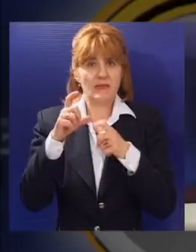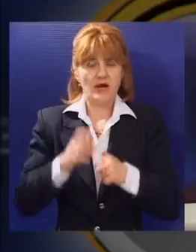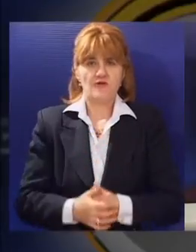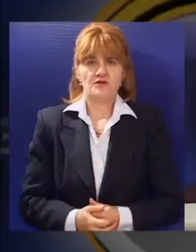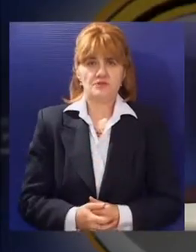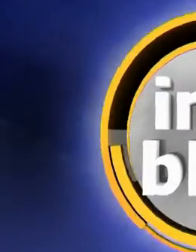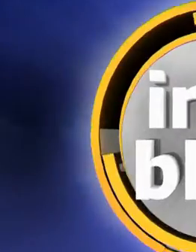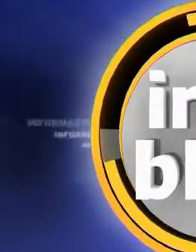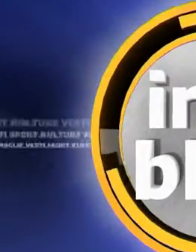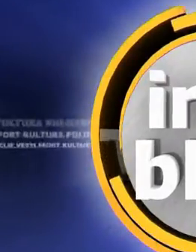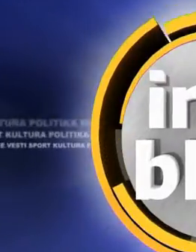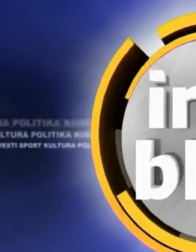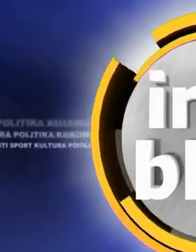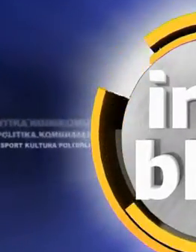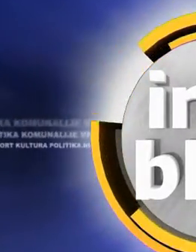Stjepanović.